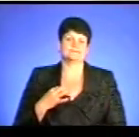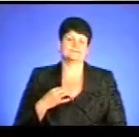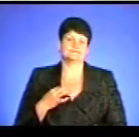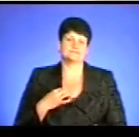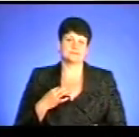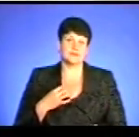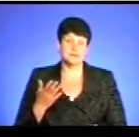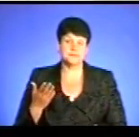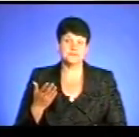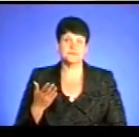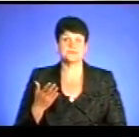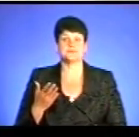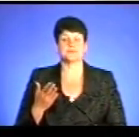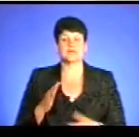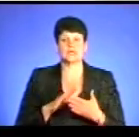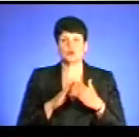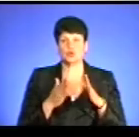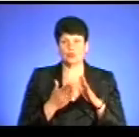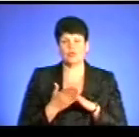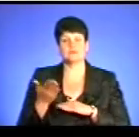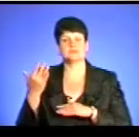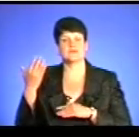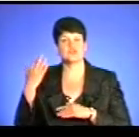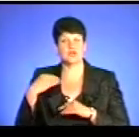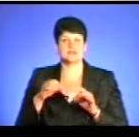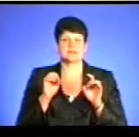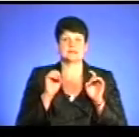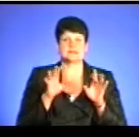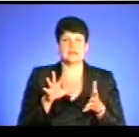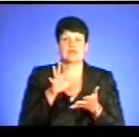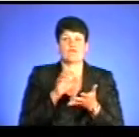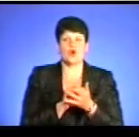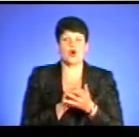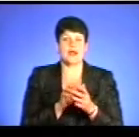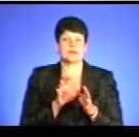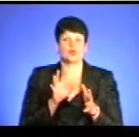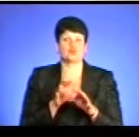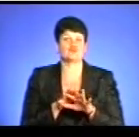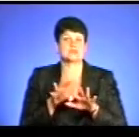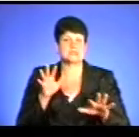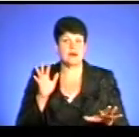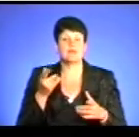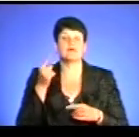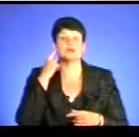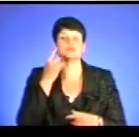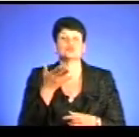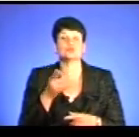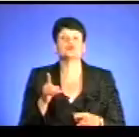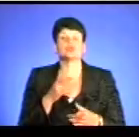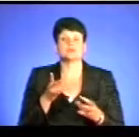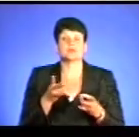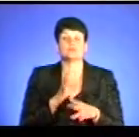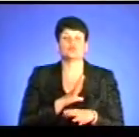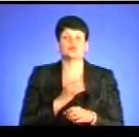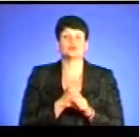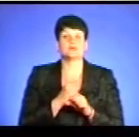домовилися завчасно, здали в оренду зал. Тобто, яка ваша позиція, що тоді мала би зробити